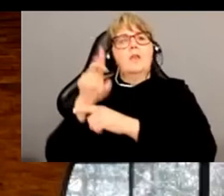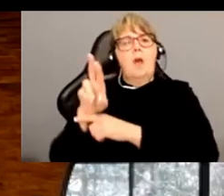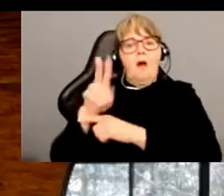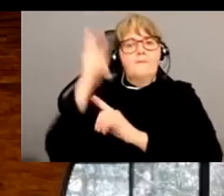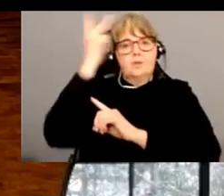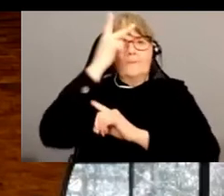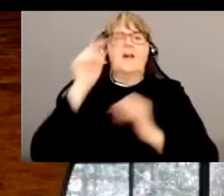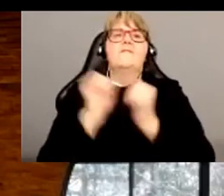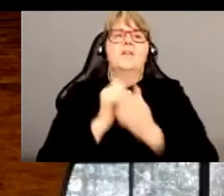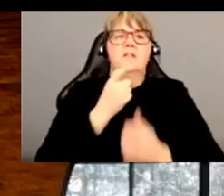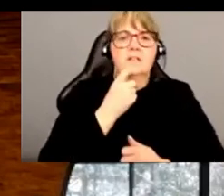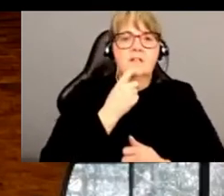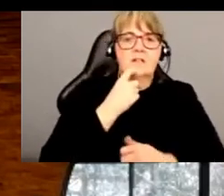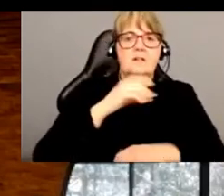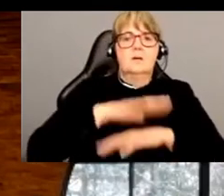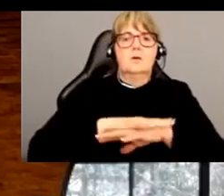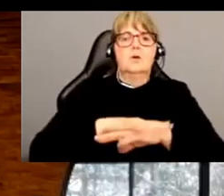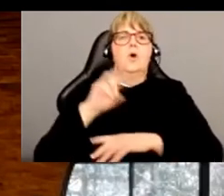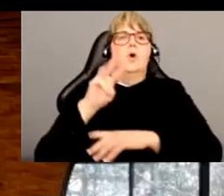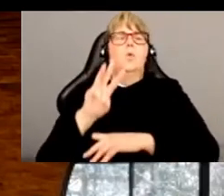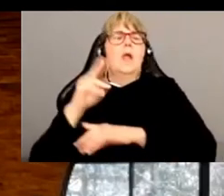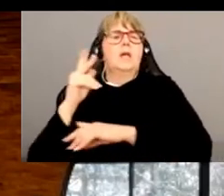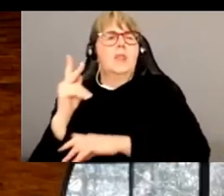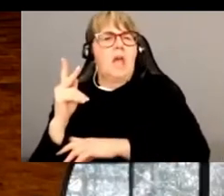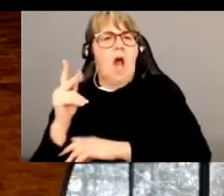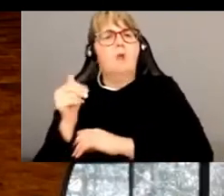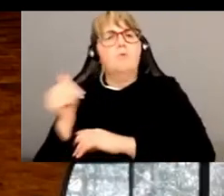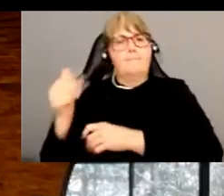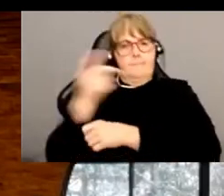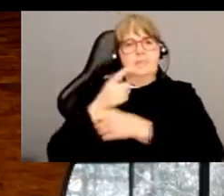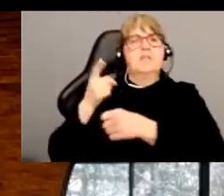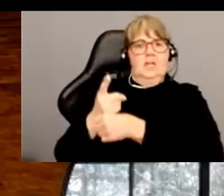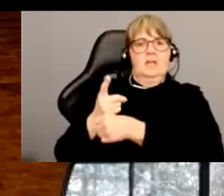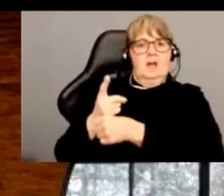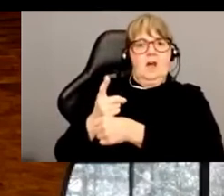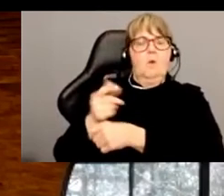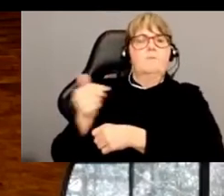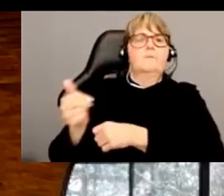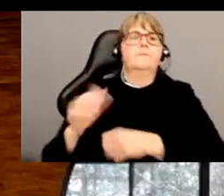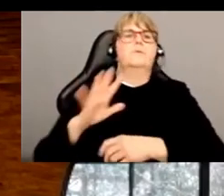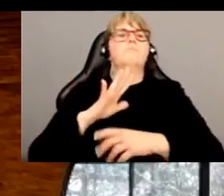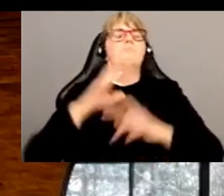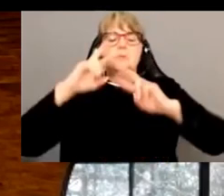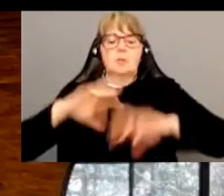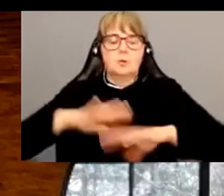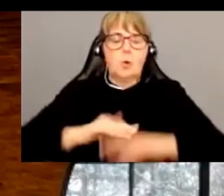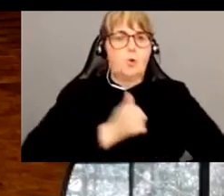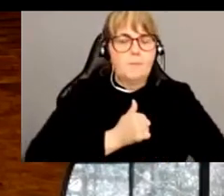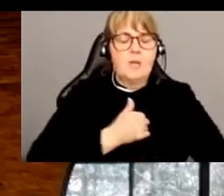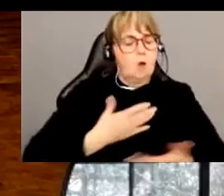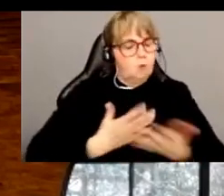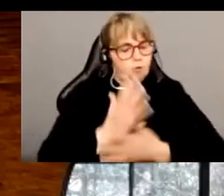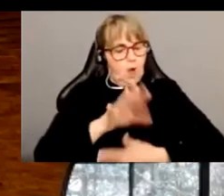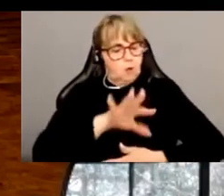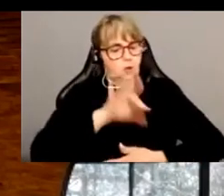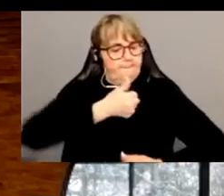philosophie avec nul autre que Will Kimlick-Cott qui était mon directeur. Mes recherches portaient sur la notion d'autonomie, donc le droit de faire